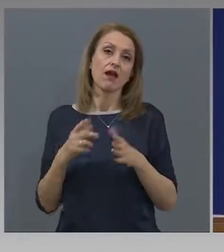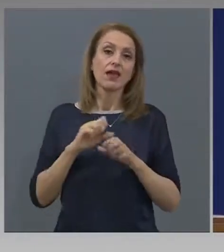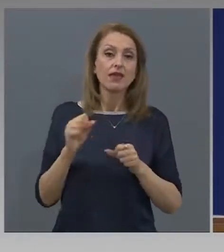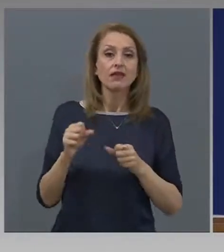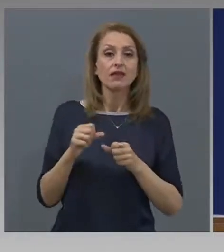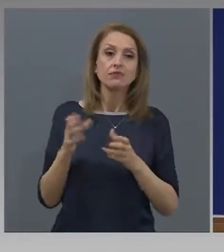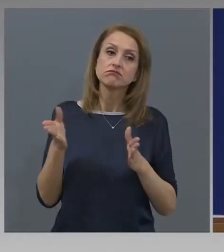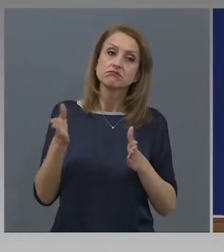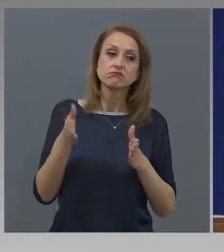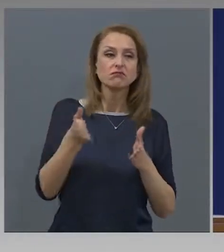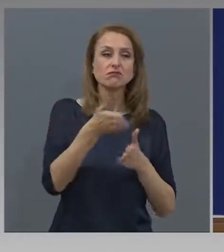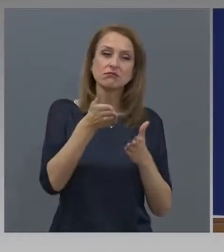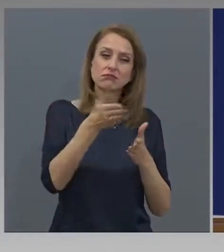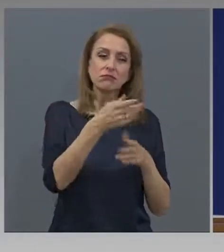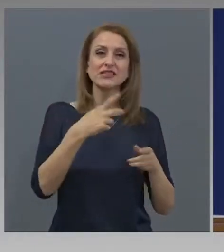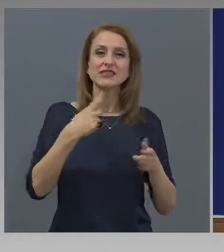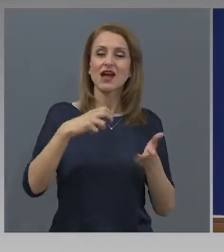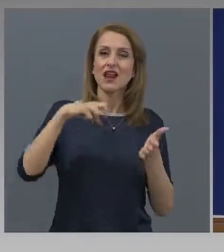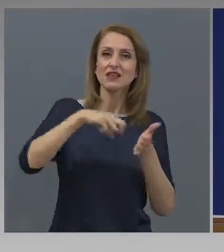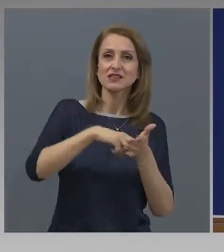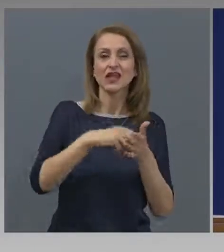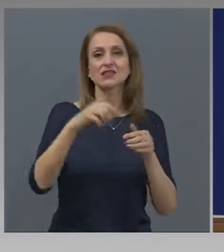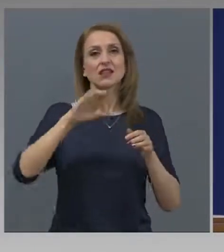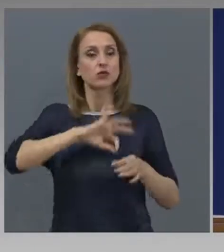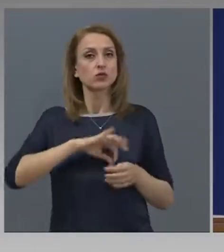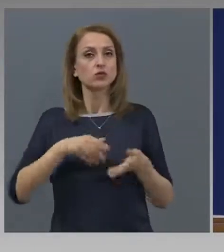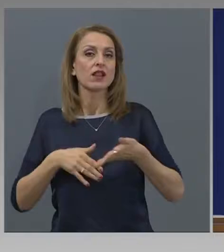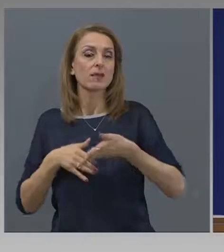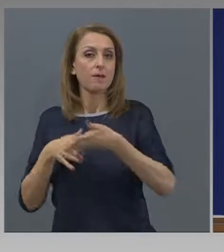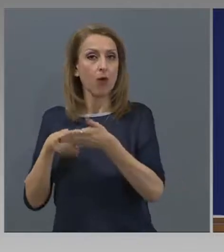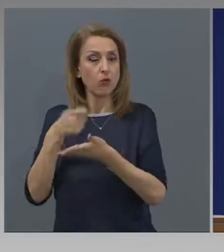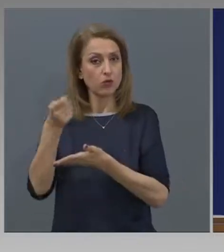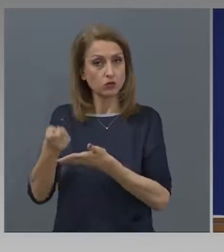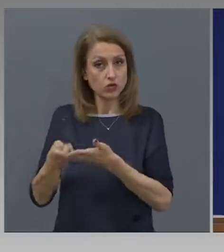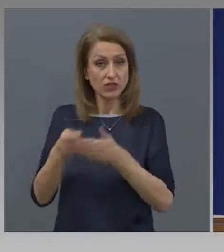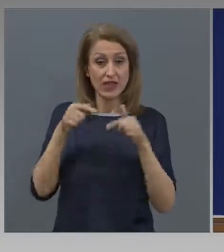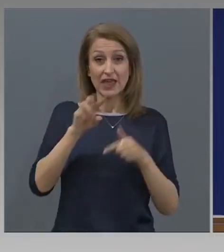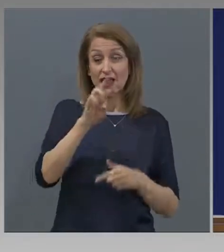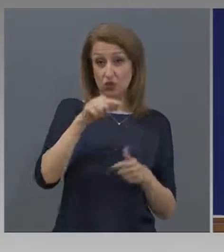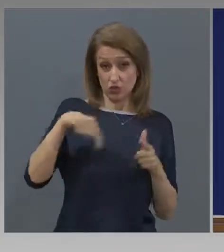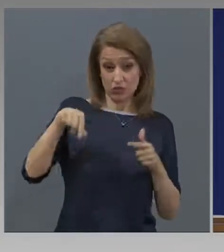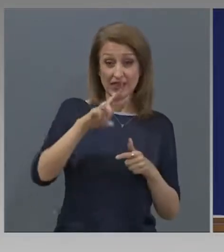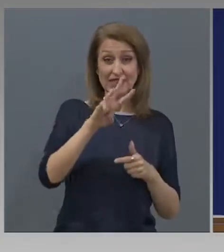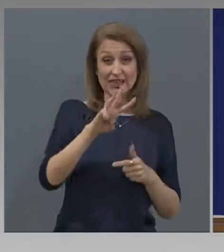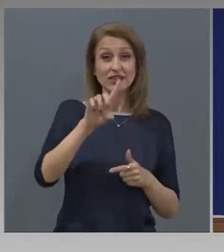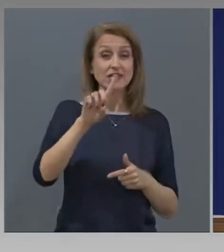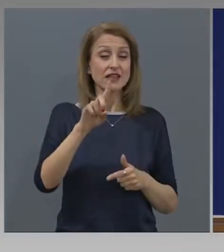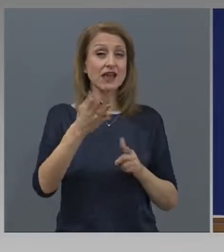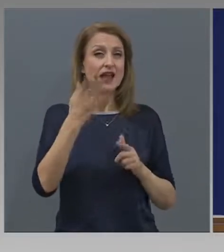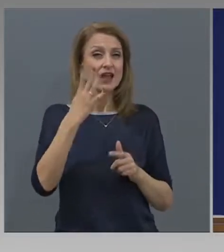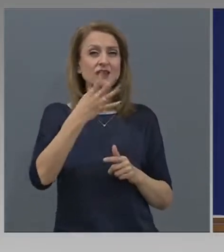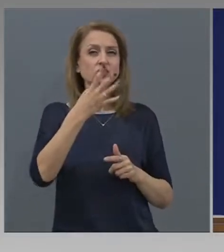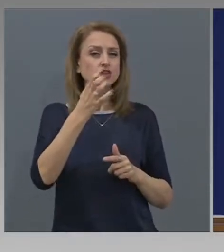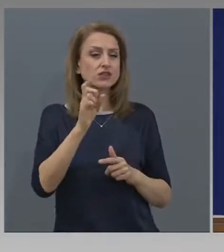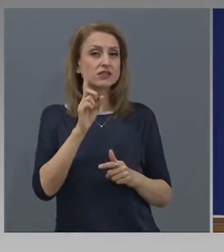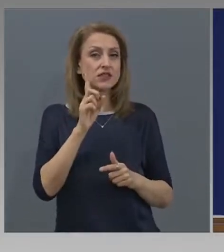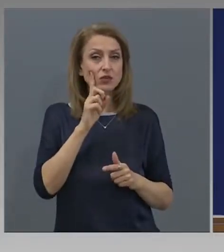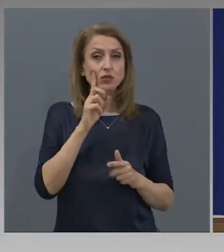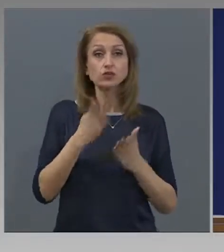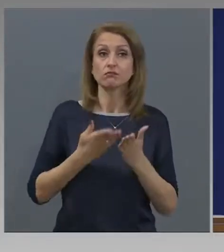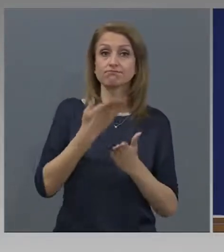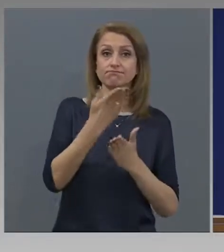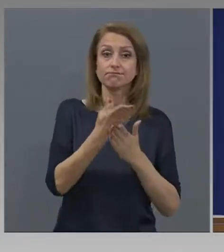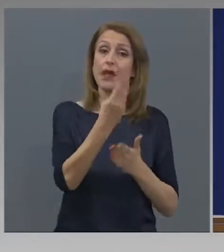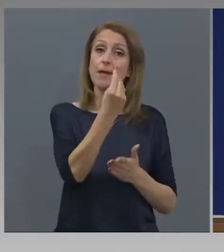цел получаване на помощи. От тези 61 032 041 души са подали заявление за парично